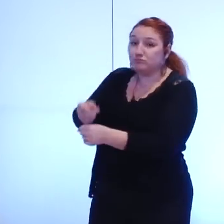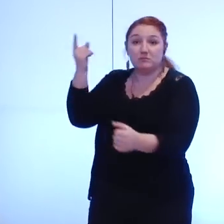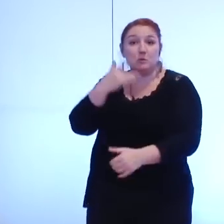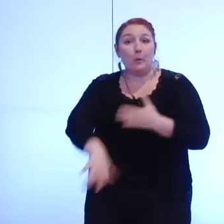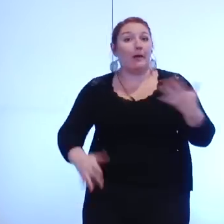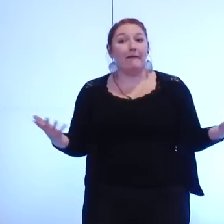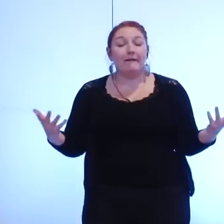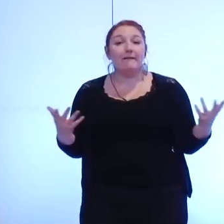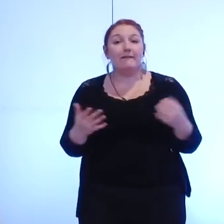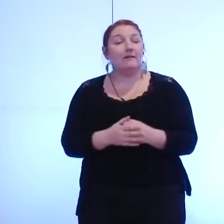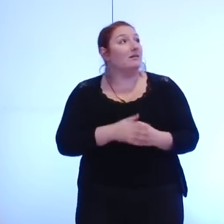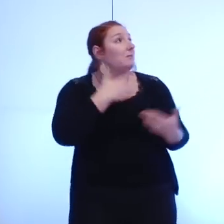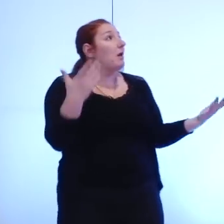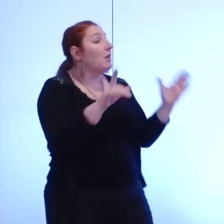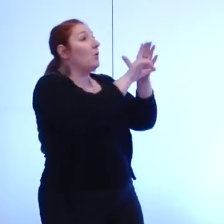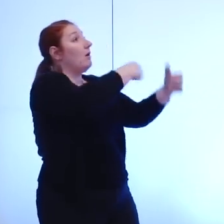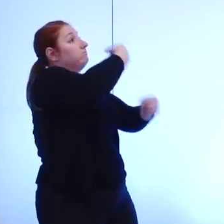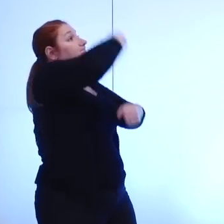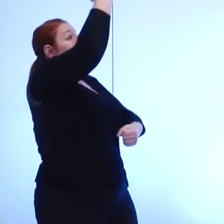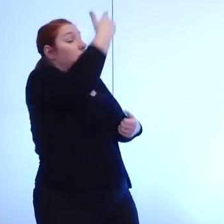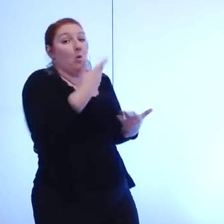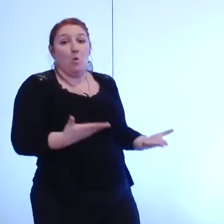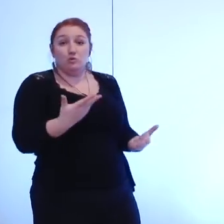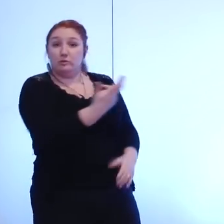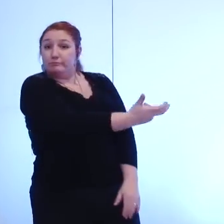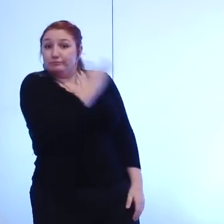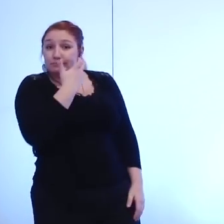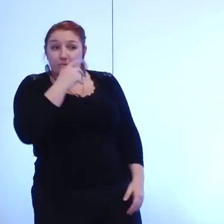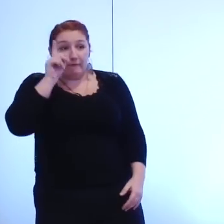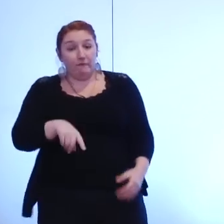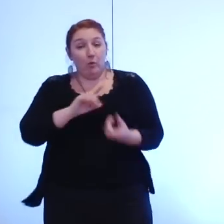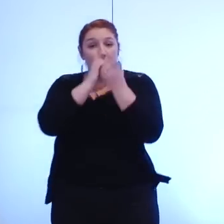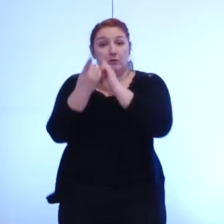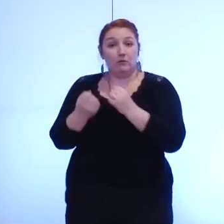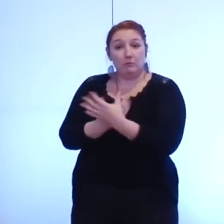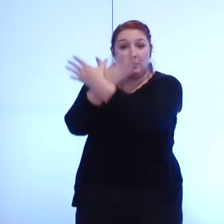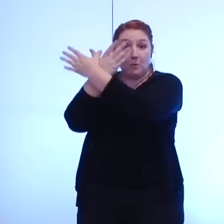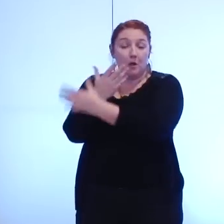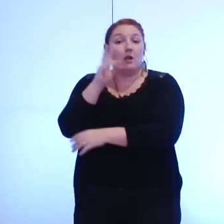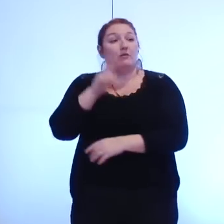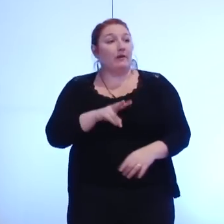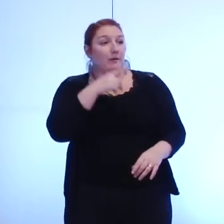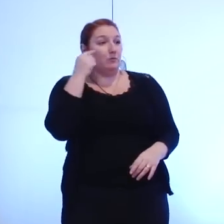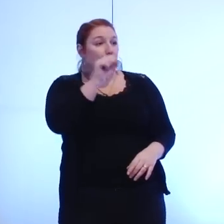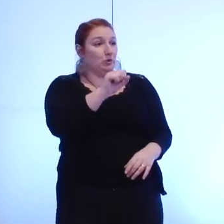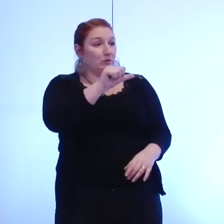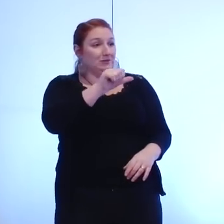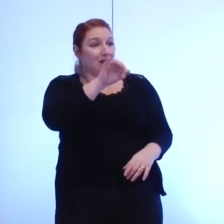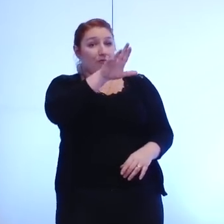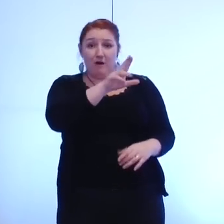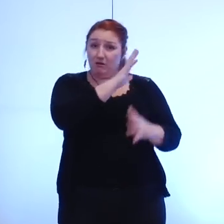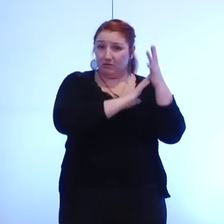l'est aujourd'hui saisissons cela comme une chance Jérôme Safar le rappelait certes il y des problèmes mais il y a aussi des opportunités